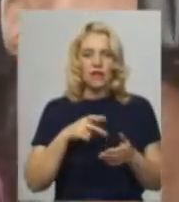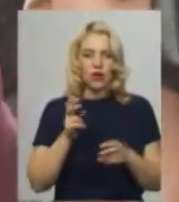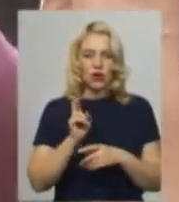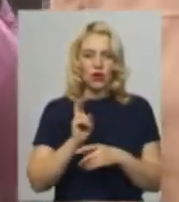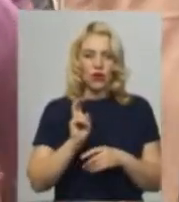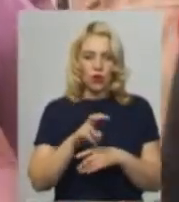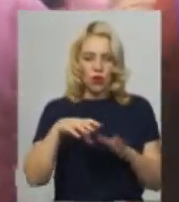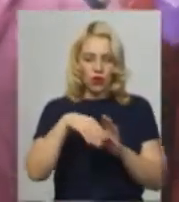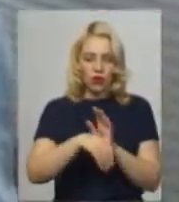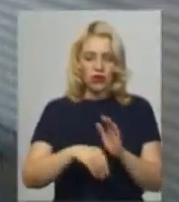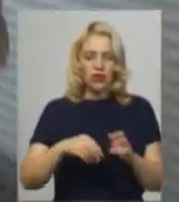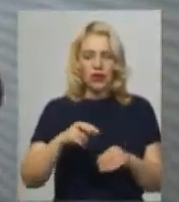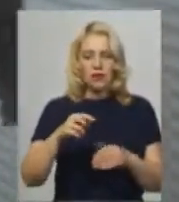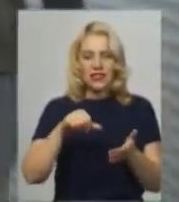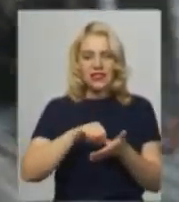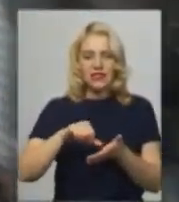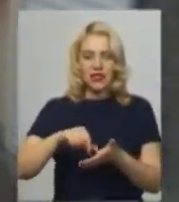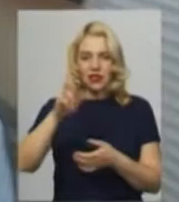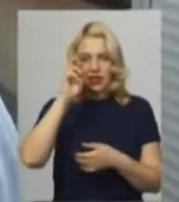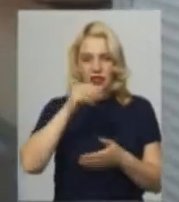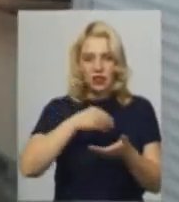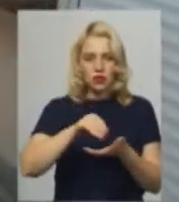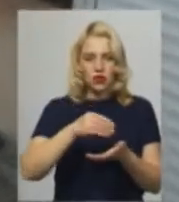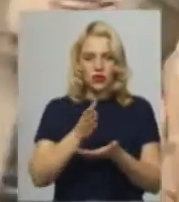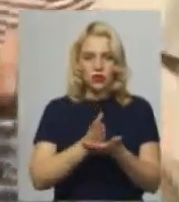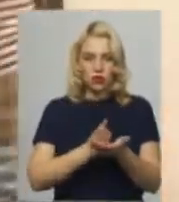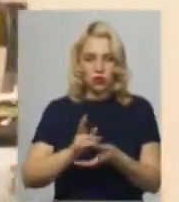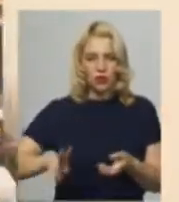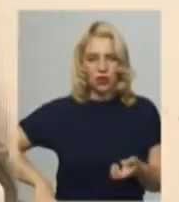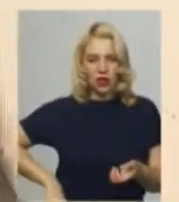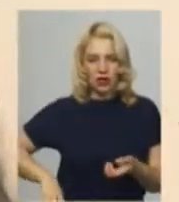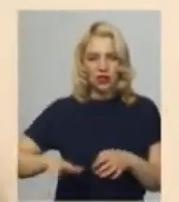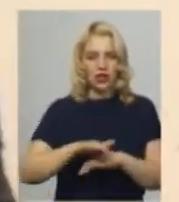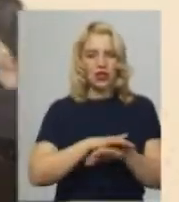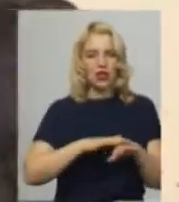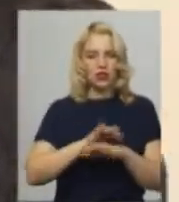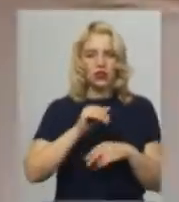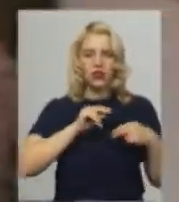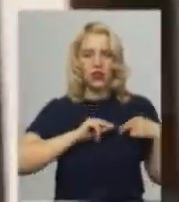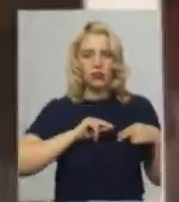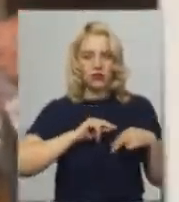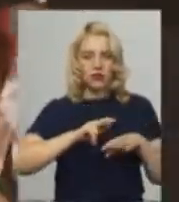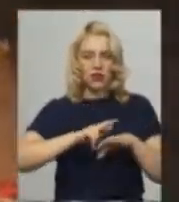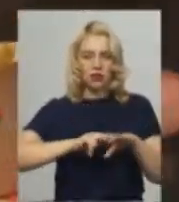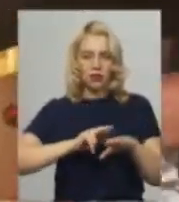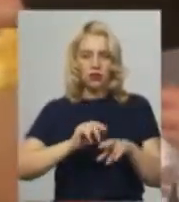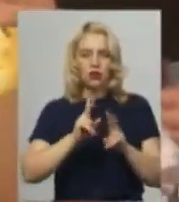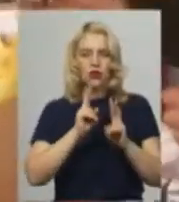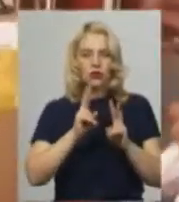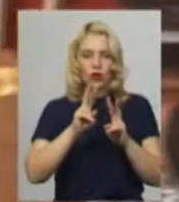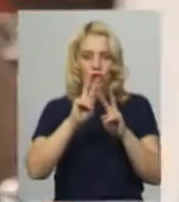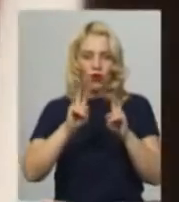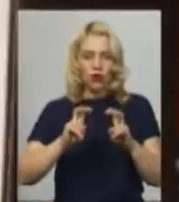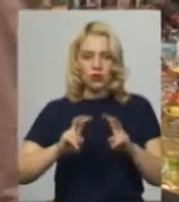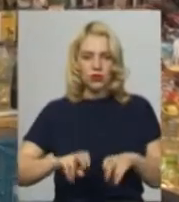Держпродспоживслужби міста та області, дирекція ринку та працівники поліції. Кого саме обстежують, розповідає головний спеціаліст